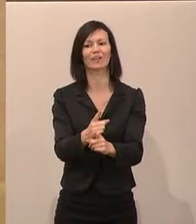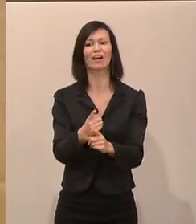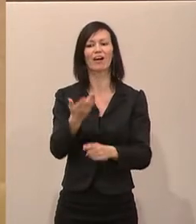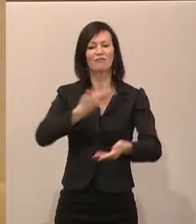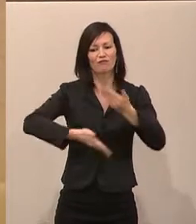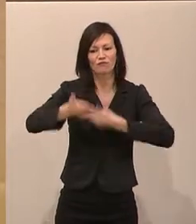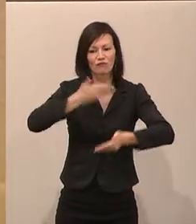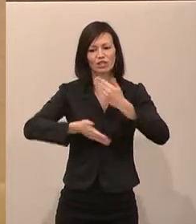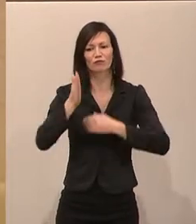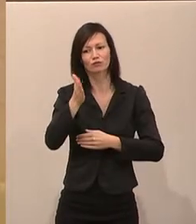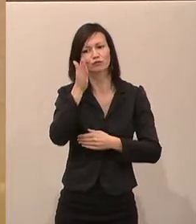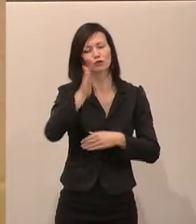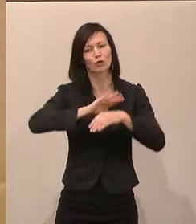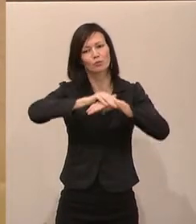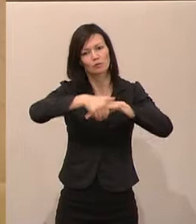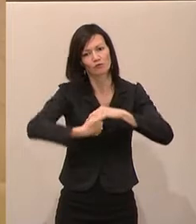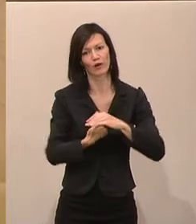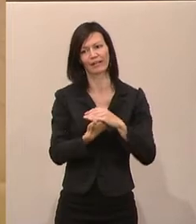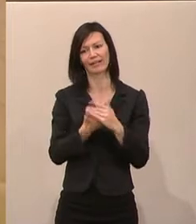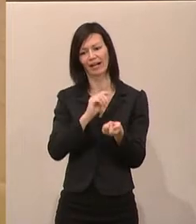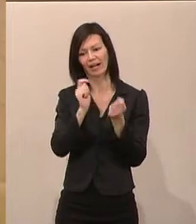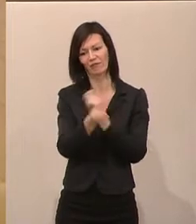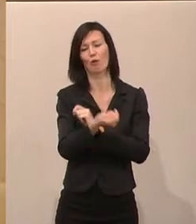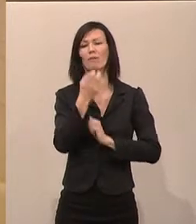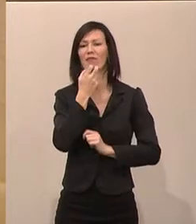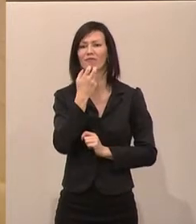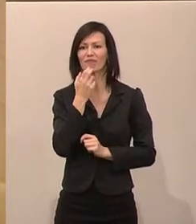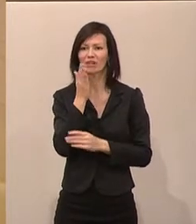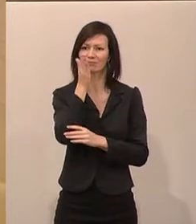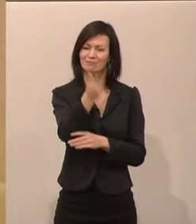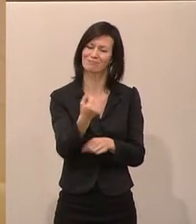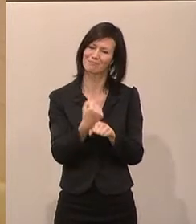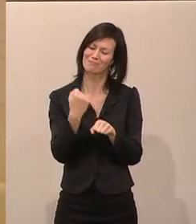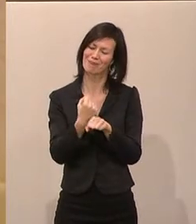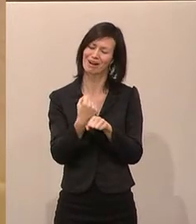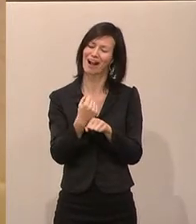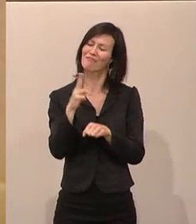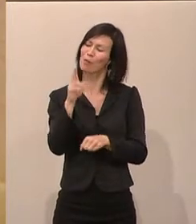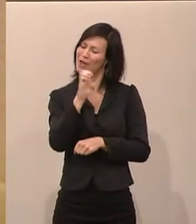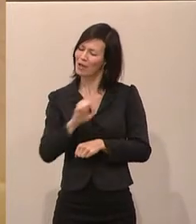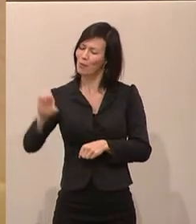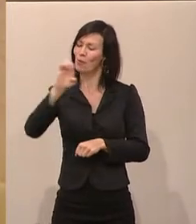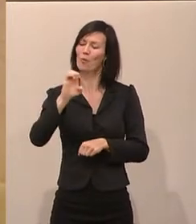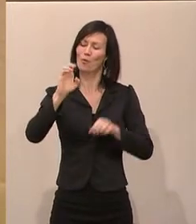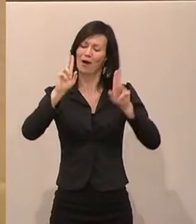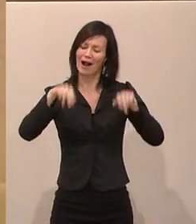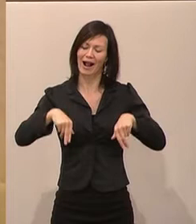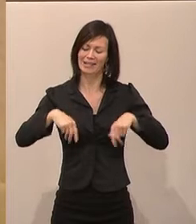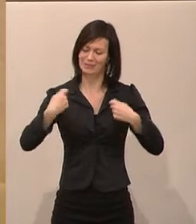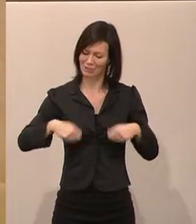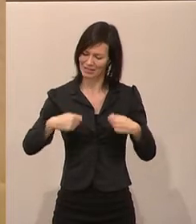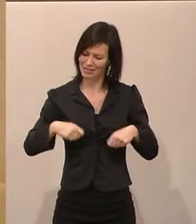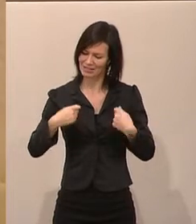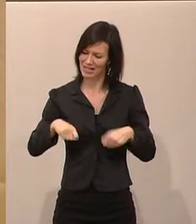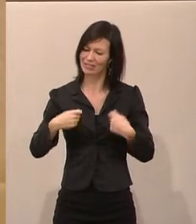in Österreich. Maßgeschneidert. Denn die EU-Ratspräsidentschaft hat uns gezeigt, dass wir Vorreiter